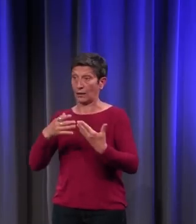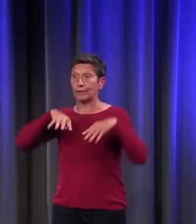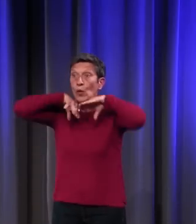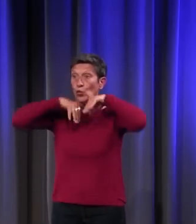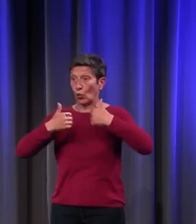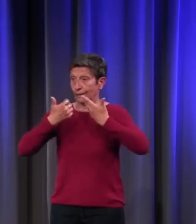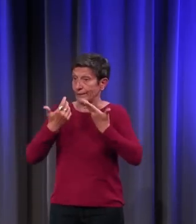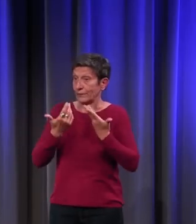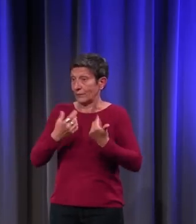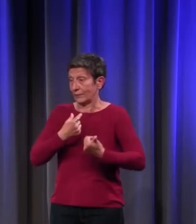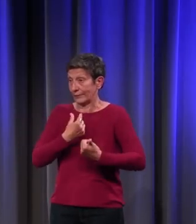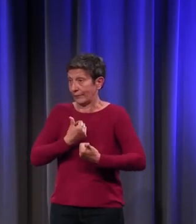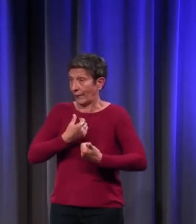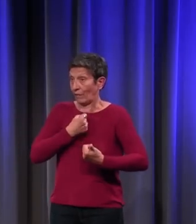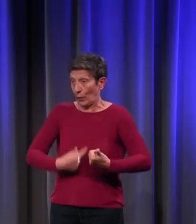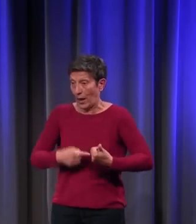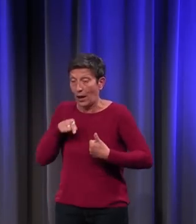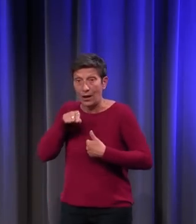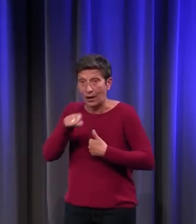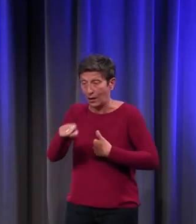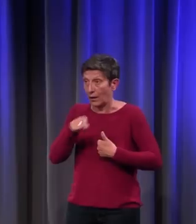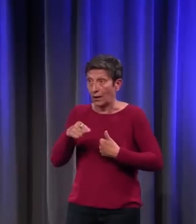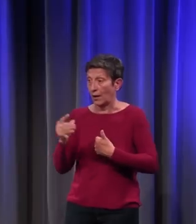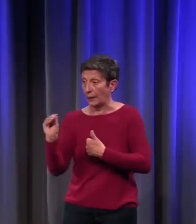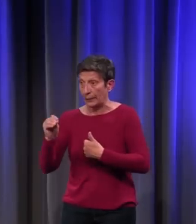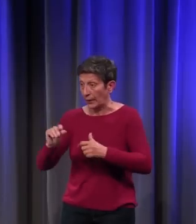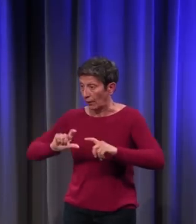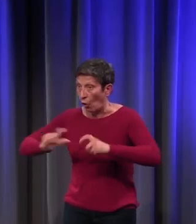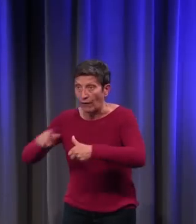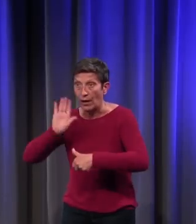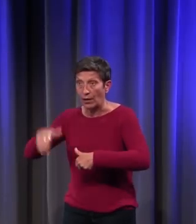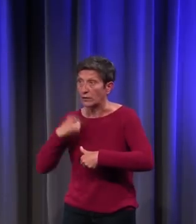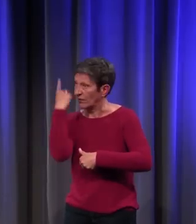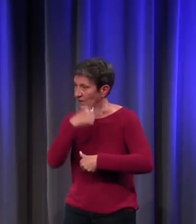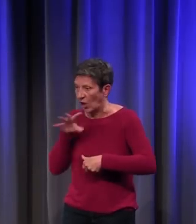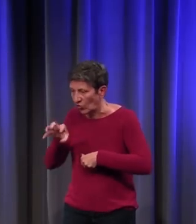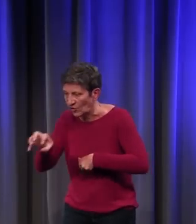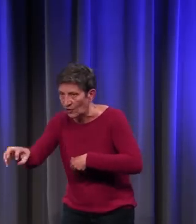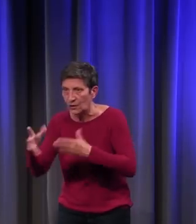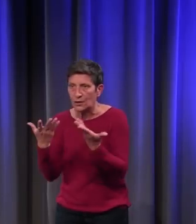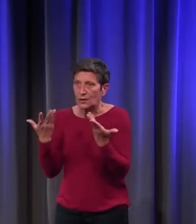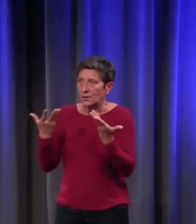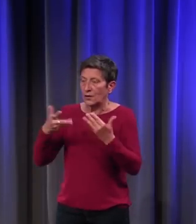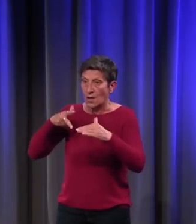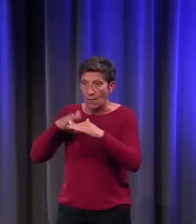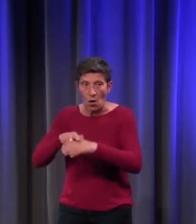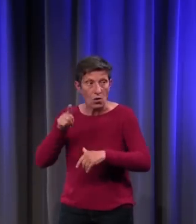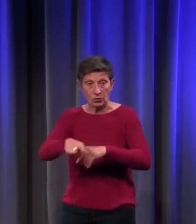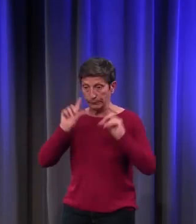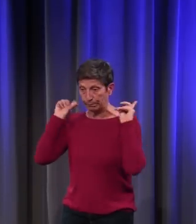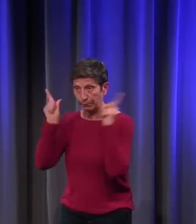cela, renversé un nouveau-né qui était mal surveillé, a commencé à lui manger le visage. Elle a été attrapée,